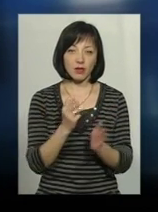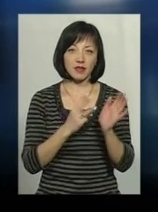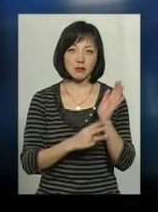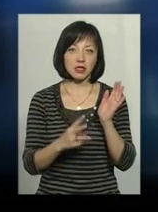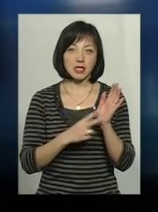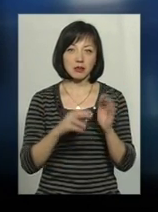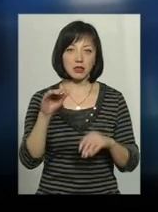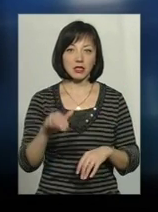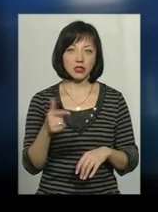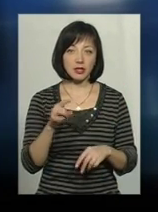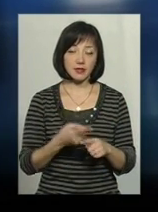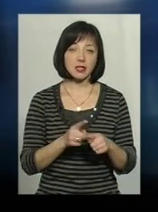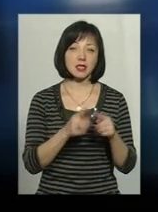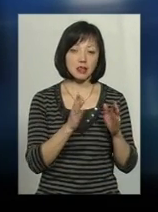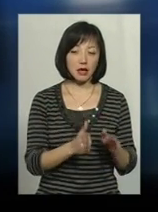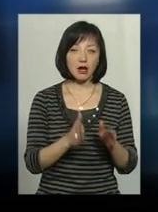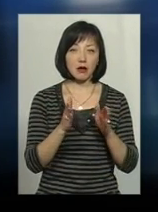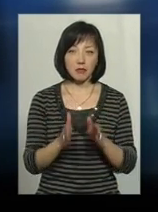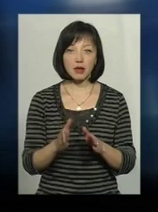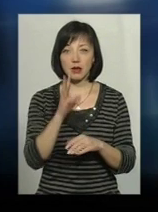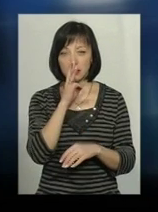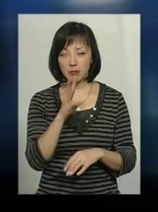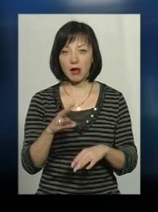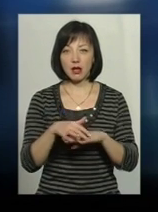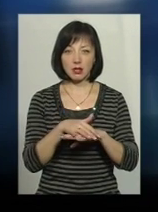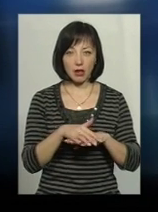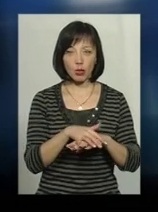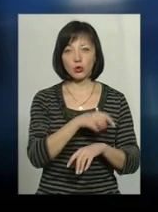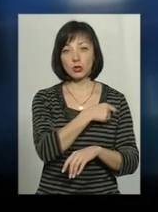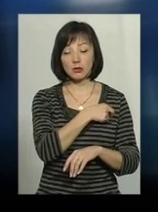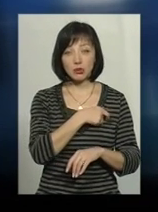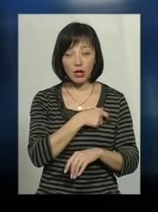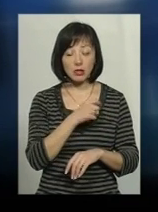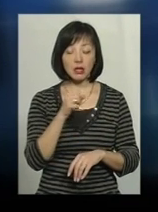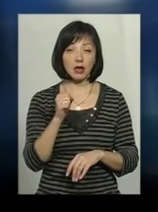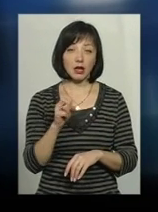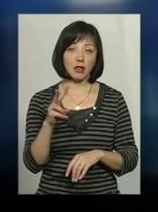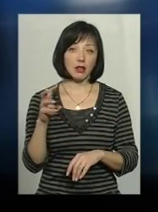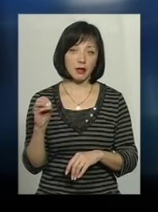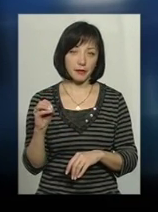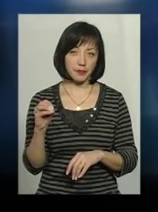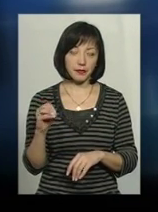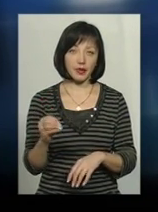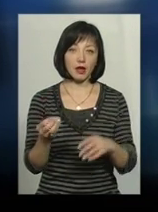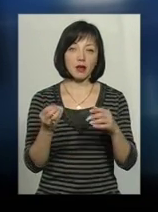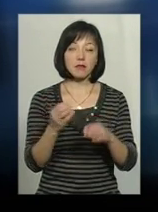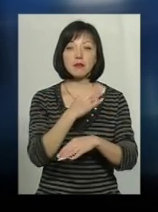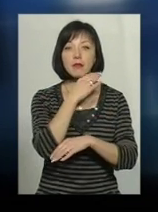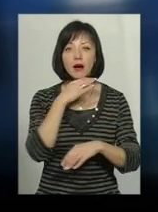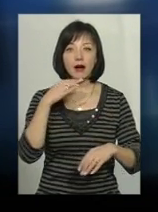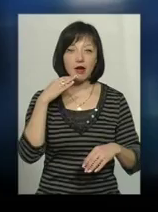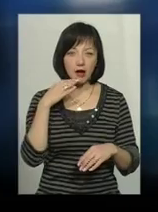гривень, тобто це стабільна заробітна плата народного депутата. В той же час, величезна кількість